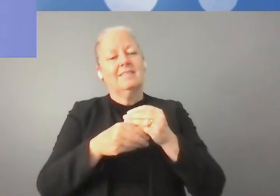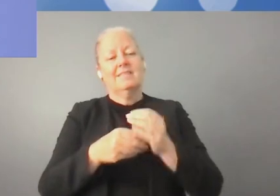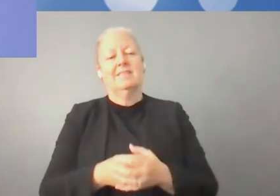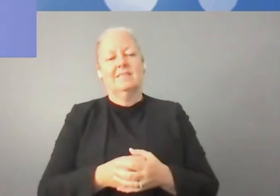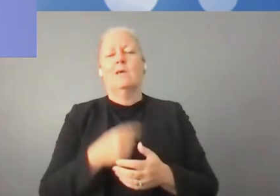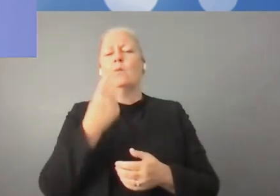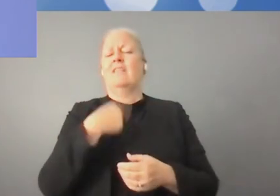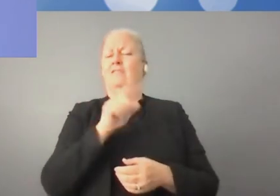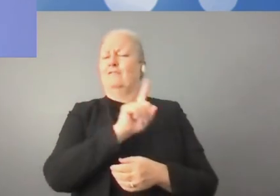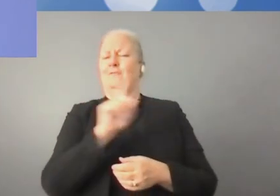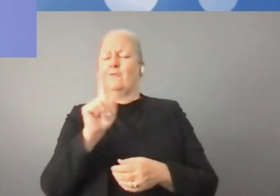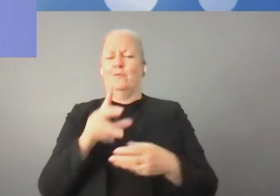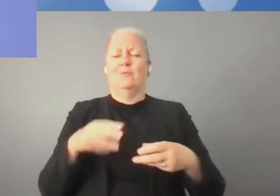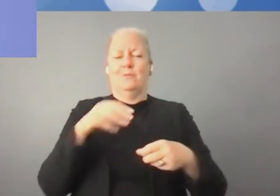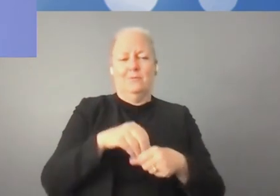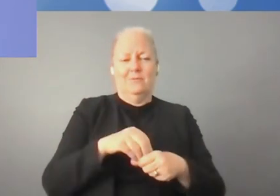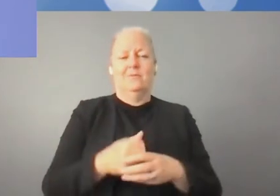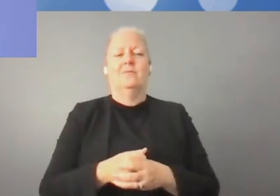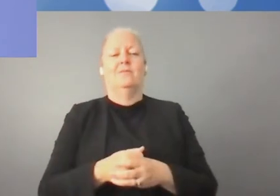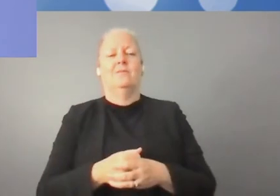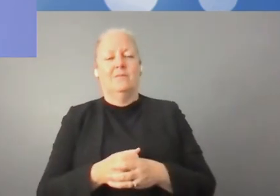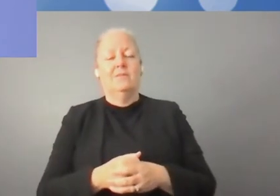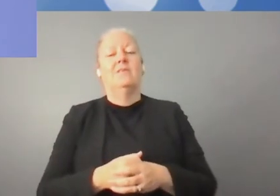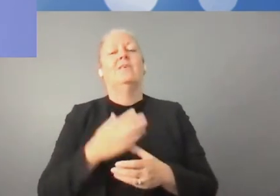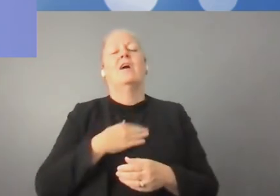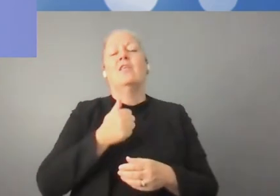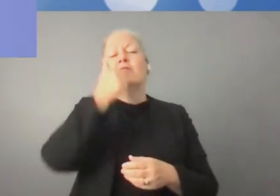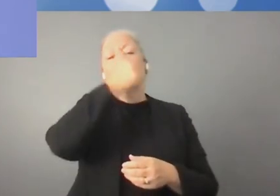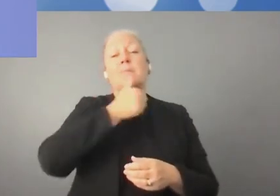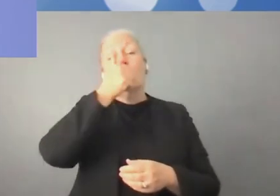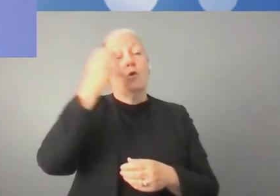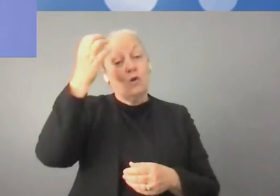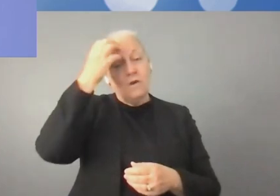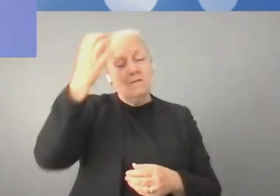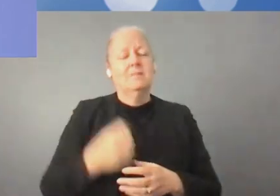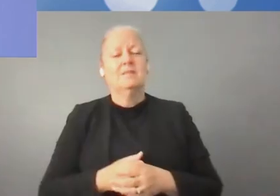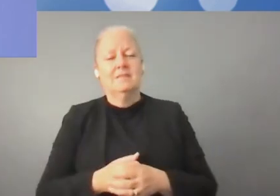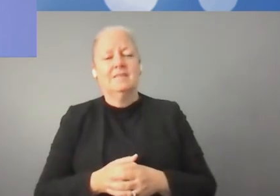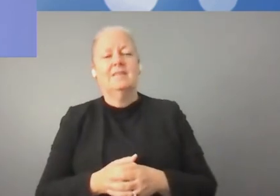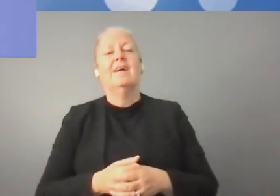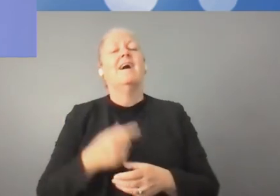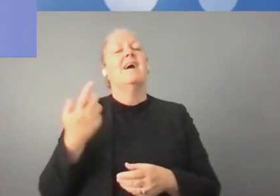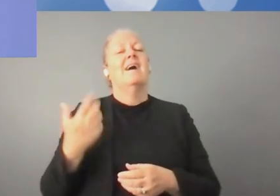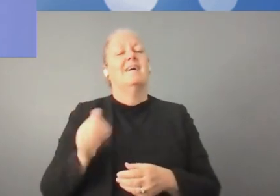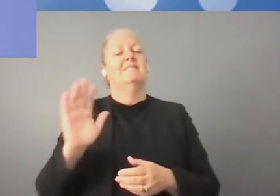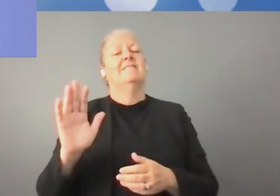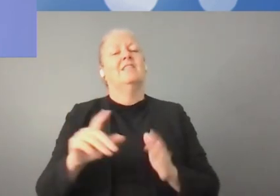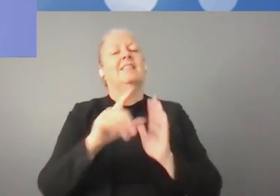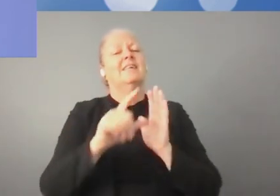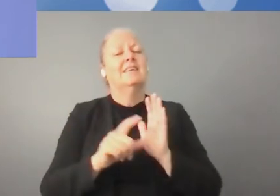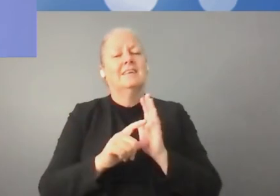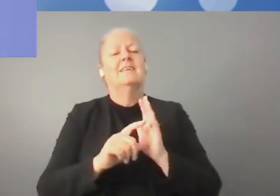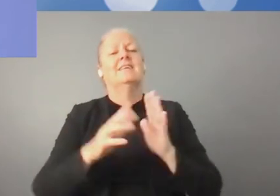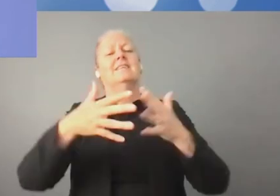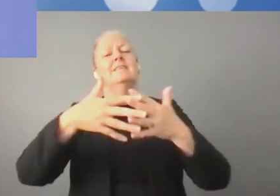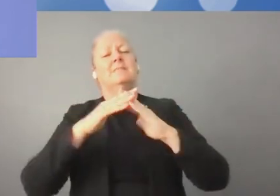Merci beaucoup. Et une chose que je voudrais rajouter, c'est quelque chose que je n'ai pas dit auparavant. Le gouvernement de l'Éthiopie, il y a peu de